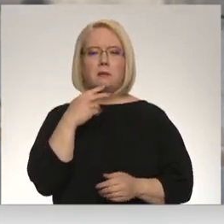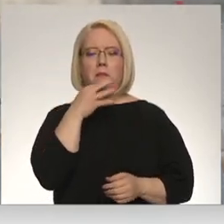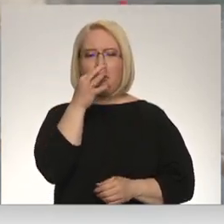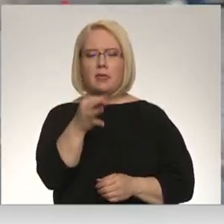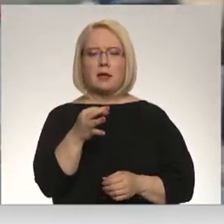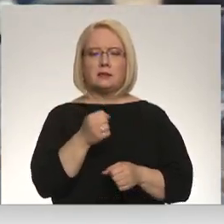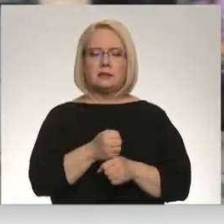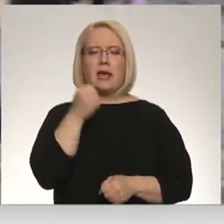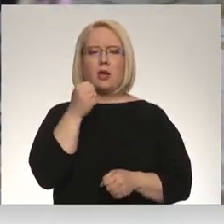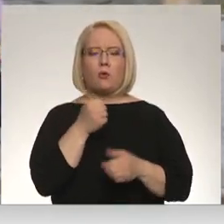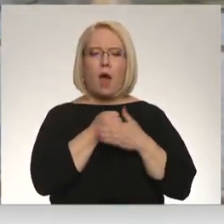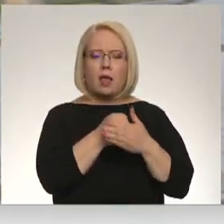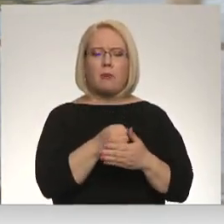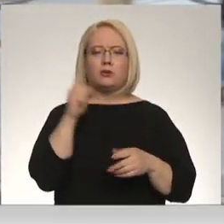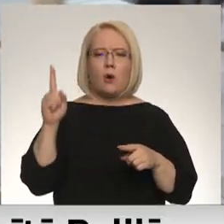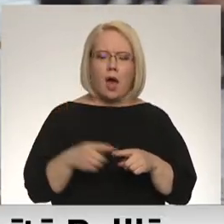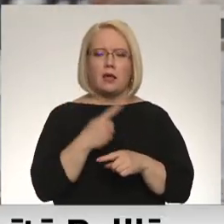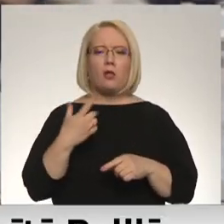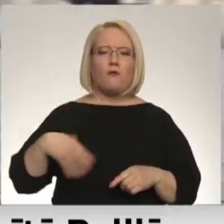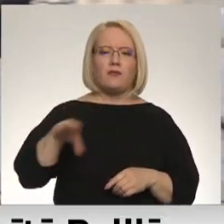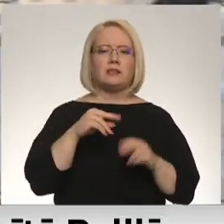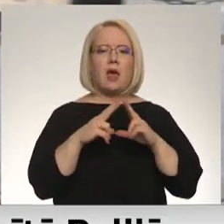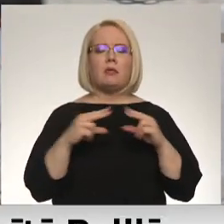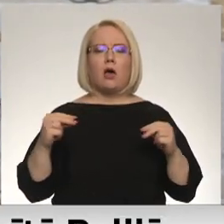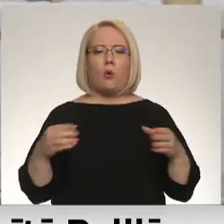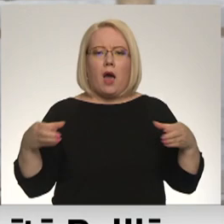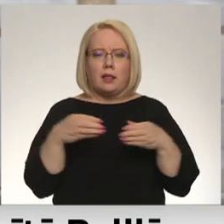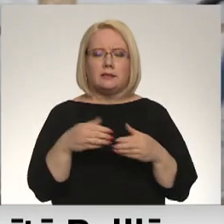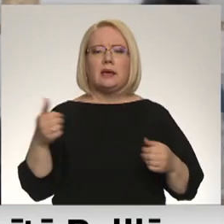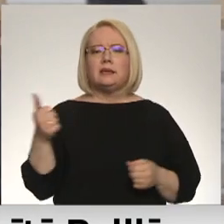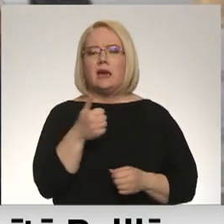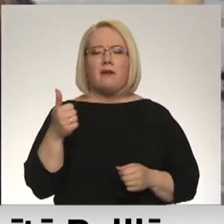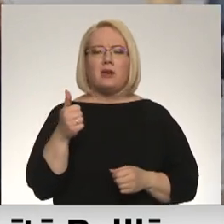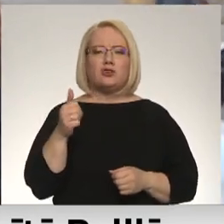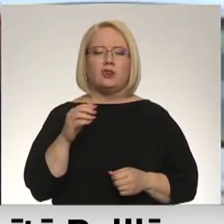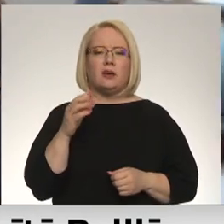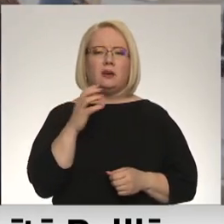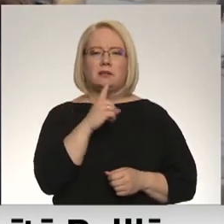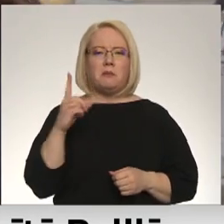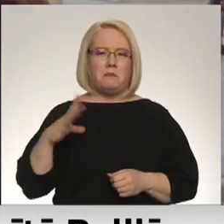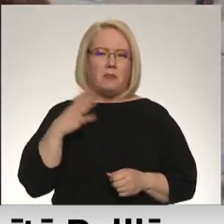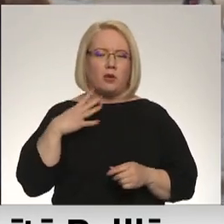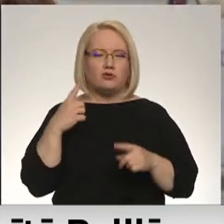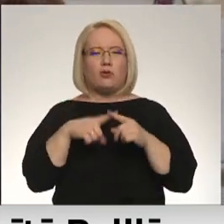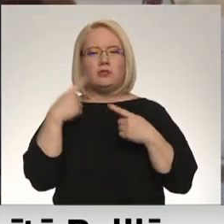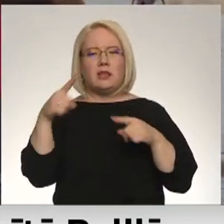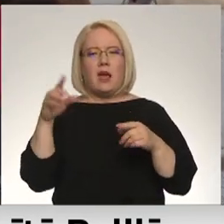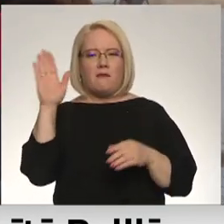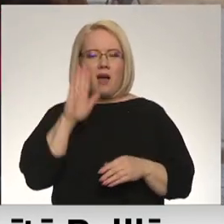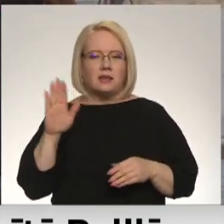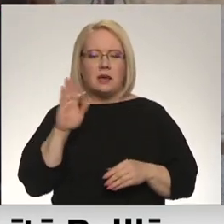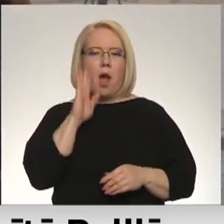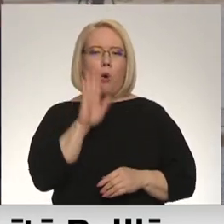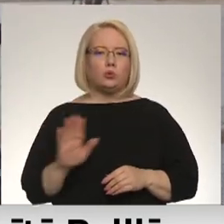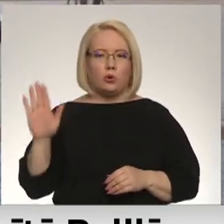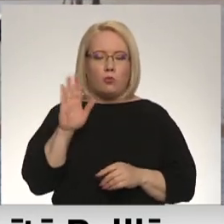atkal. Un vēlreiz gan visai NATO aliansē, īpaši Austrum blokam, gan tiešām īpaši polijai, kas ir ne tikai Ukraiņas kaimiņu